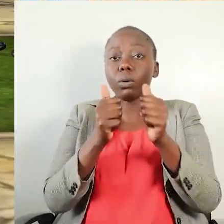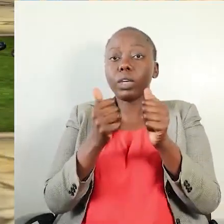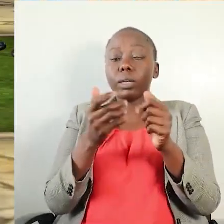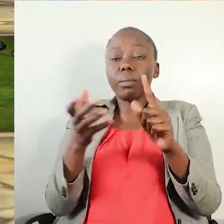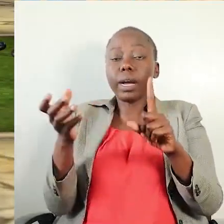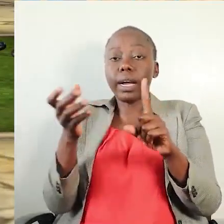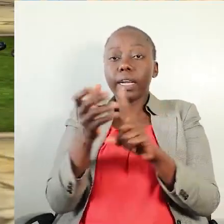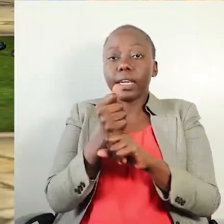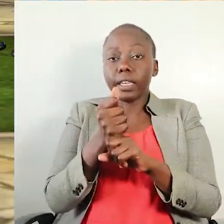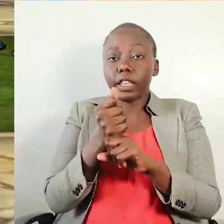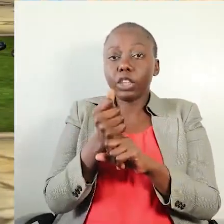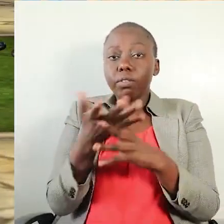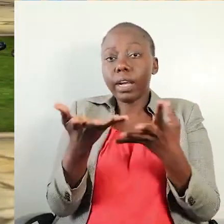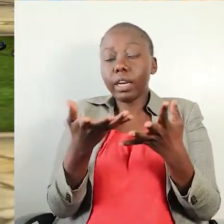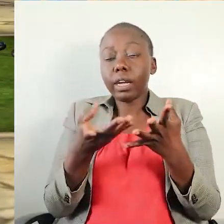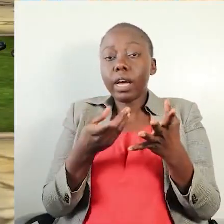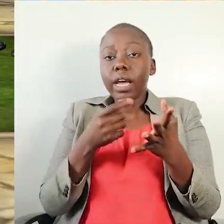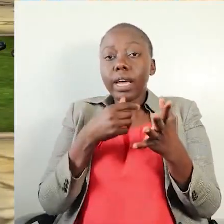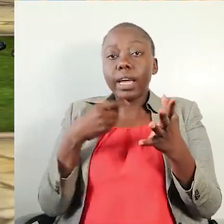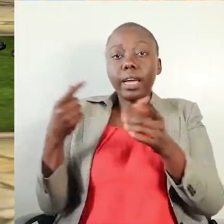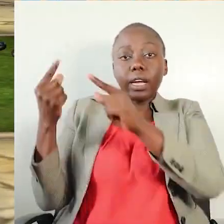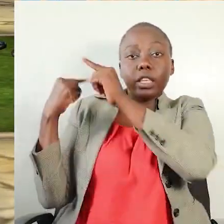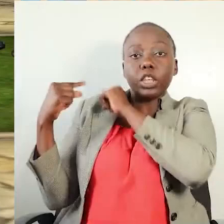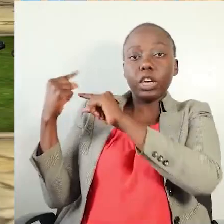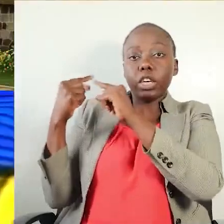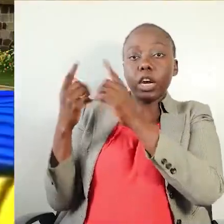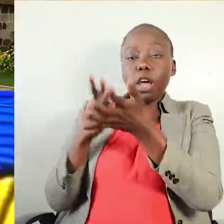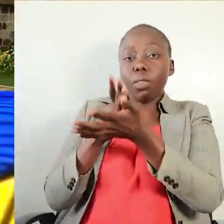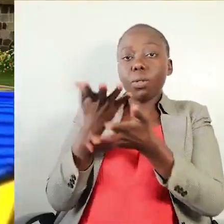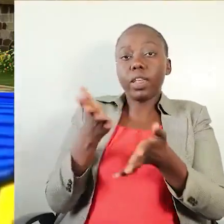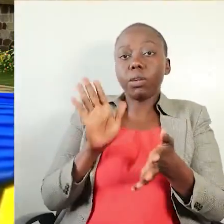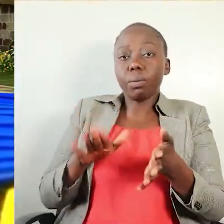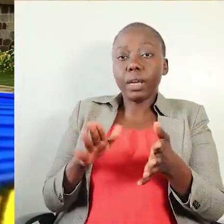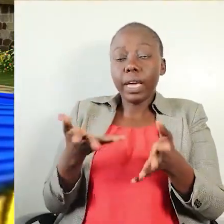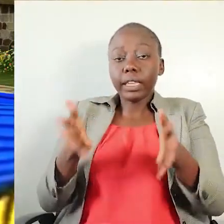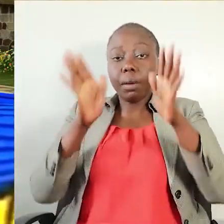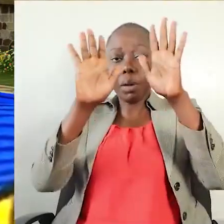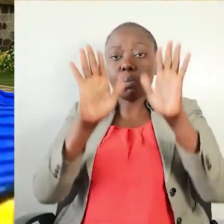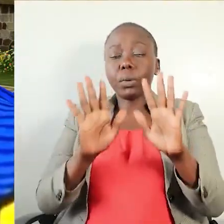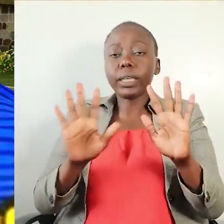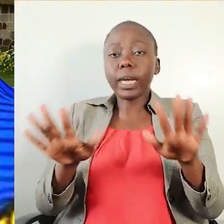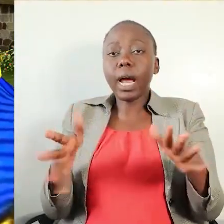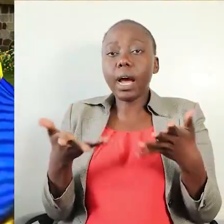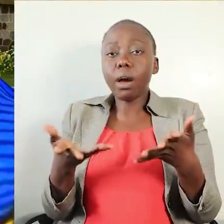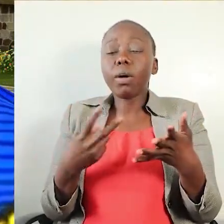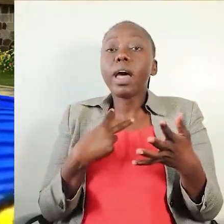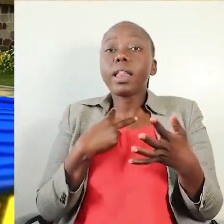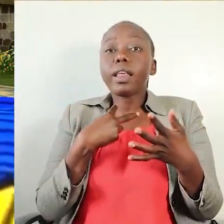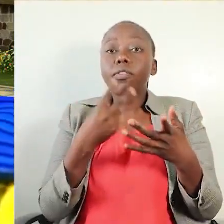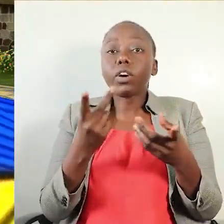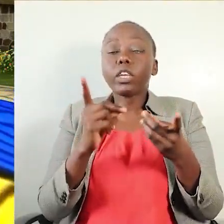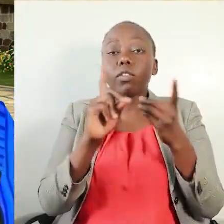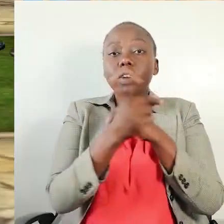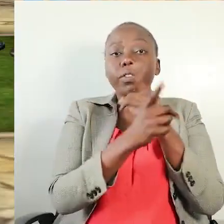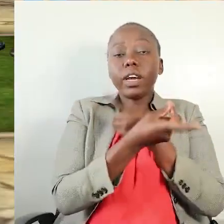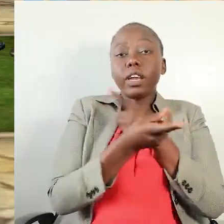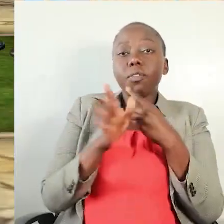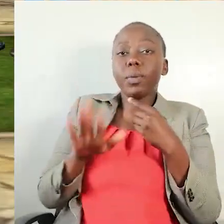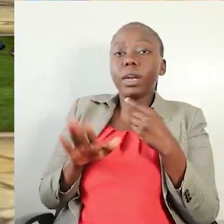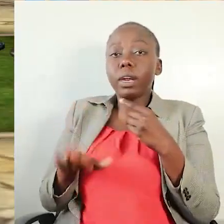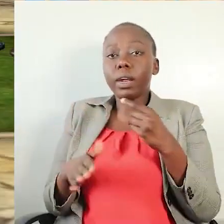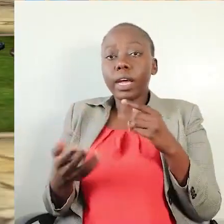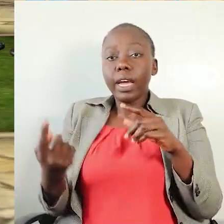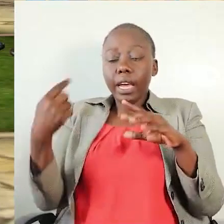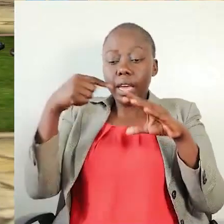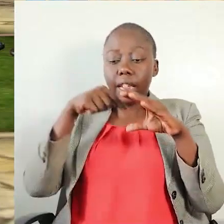vyomilikiwa na wanachama wa mtandao. Jukua hilo limekua muhimu katika kuhakikisha kuwa, sauti mbalimbali za